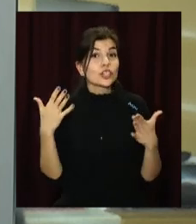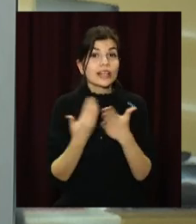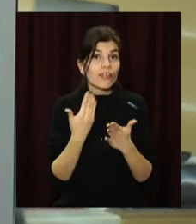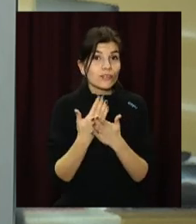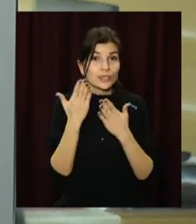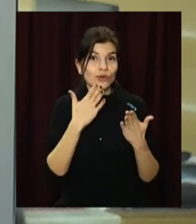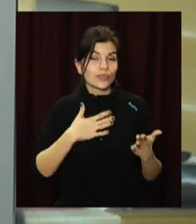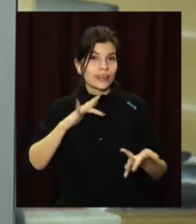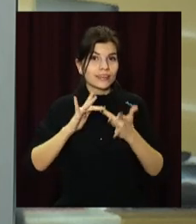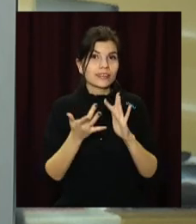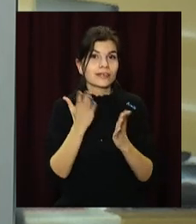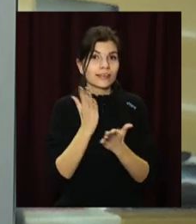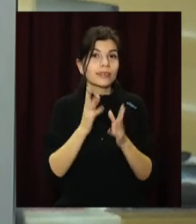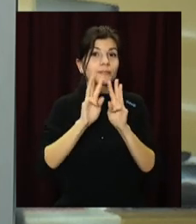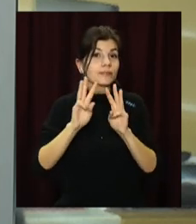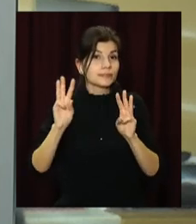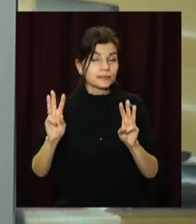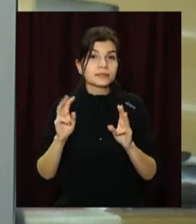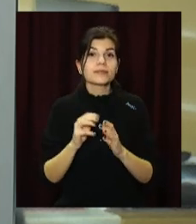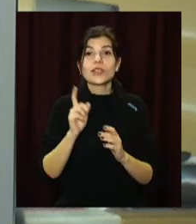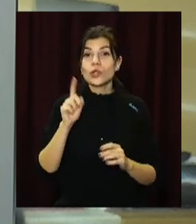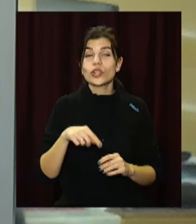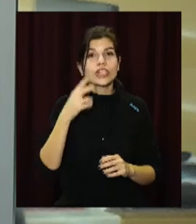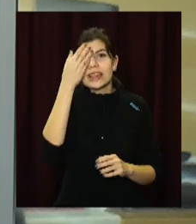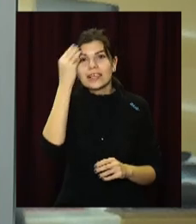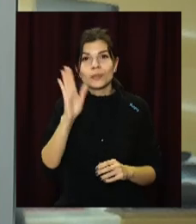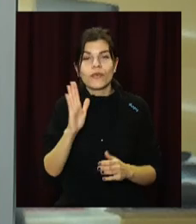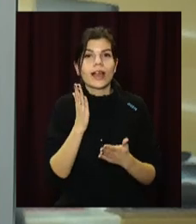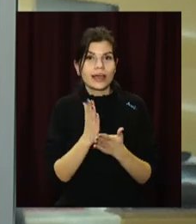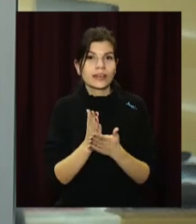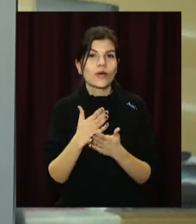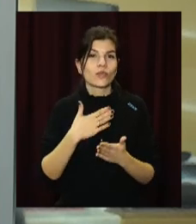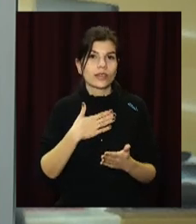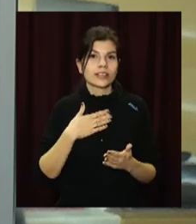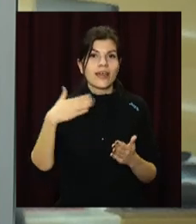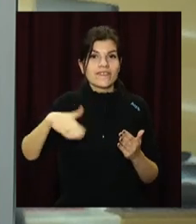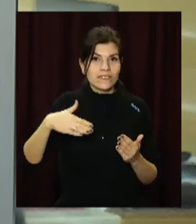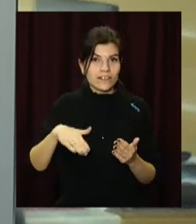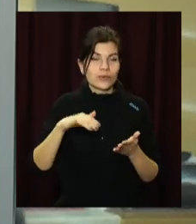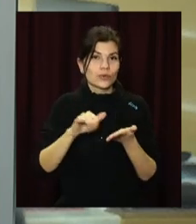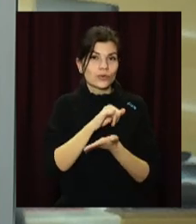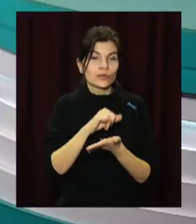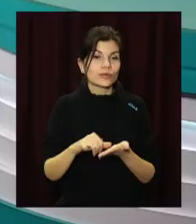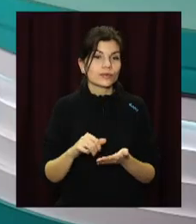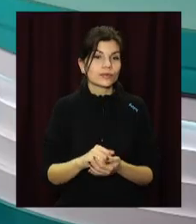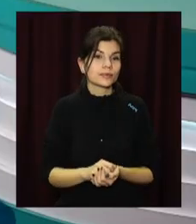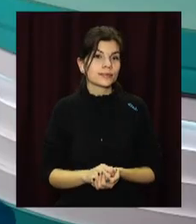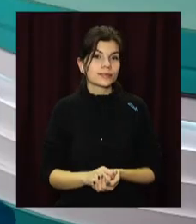прочитати на нашому сайті opentv.media. Та не забувайте про сюжети в соціальних мережах і на нашому ютуб-каналі.